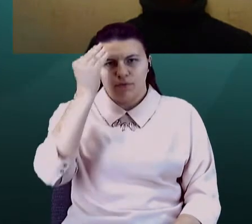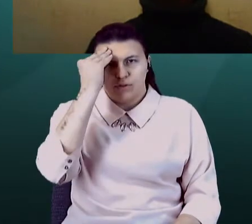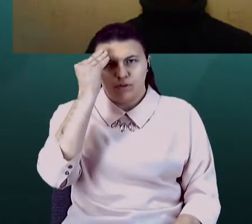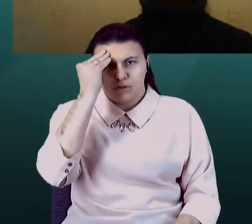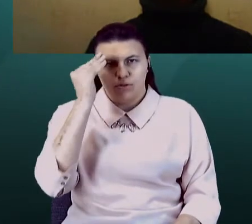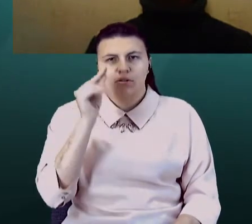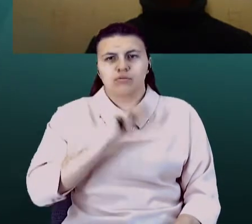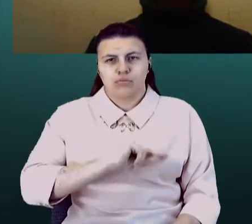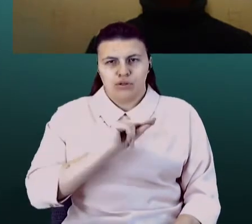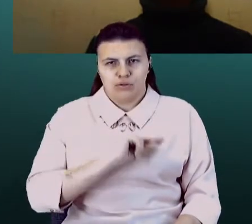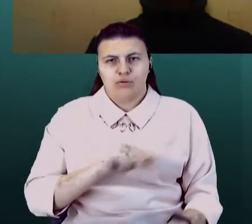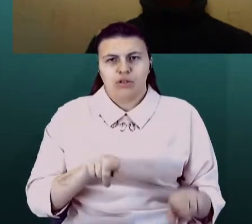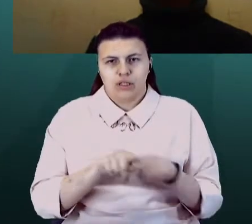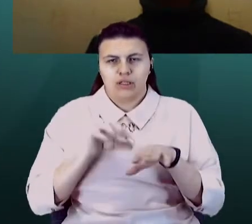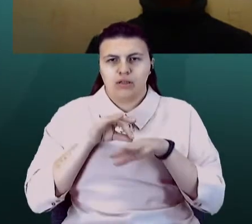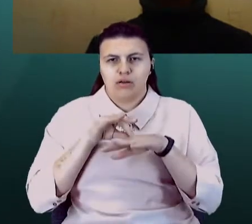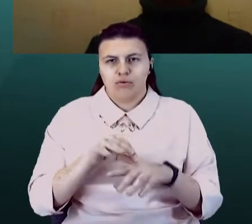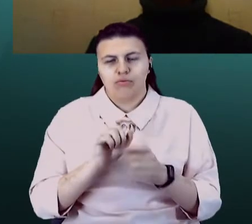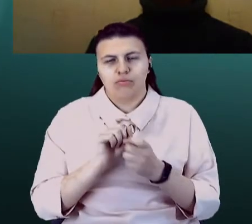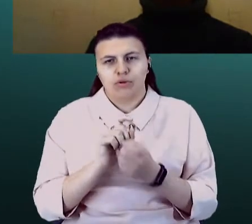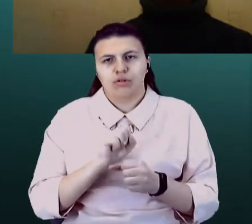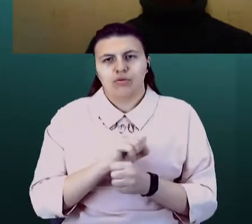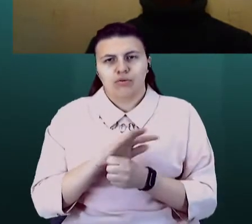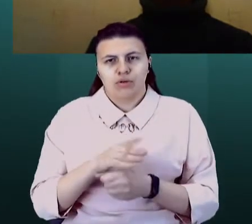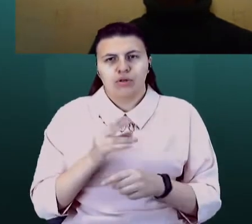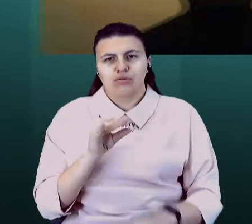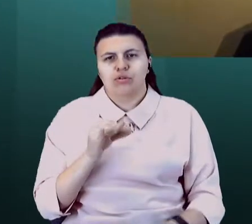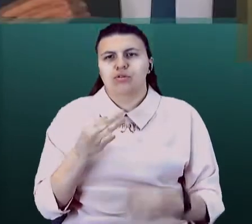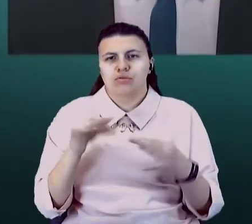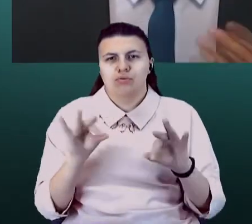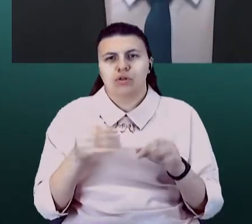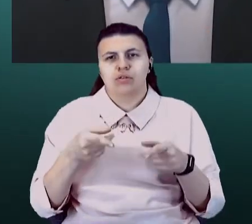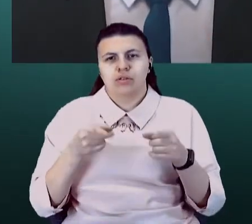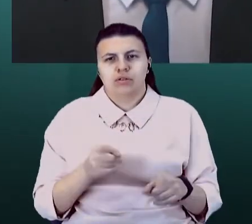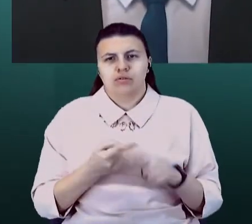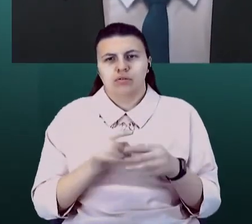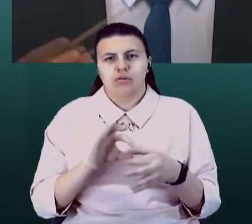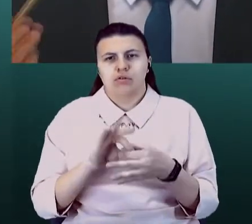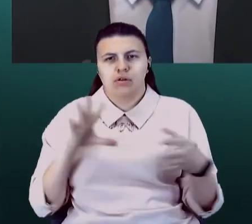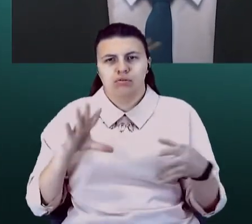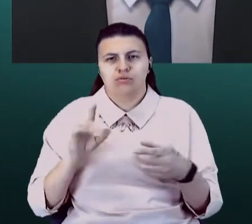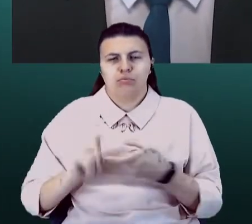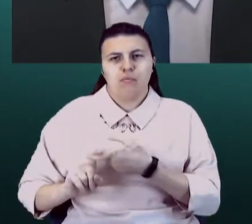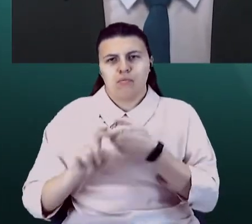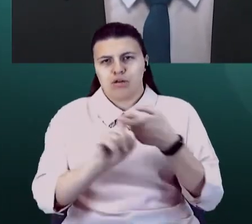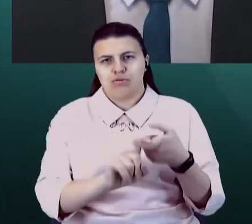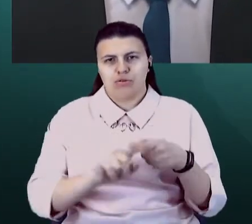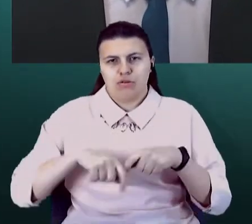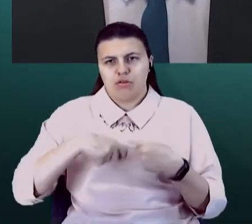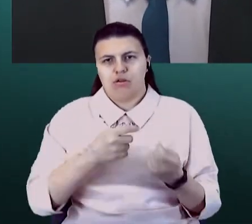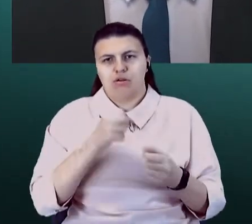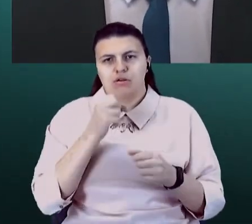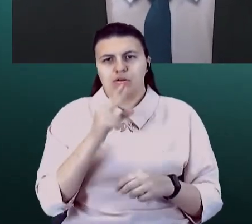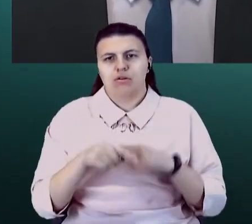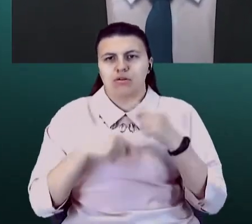заходи в боротьбі з коронавірусом? Чи дозволить дійсно це розірвати ланцюг його передачі, якось каже очільник МОЗ Максим